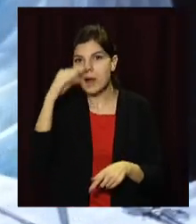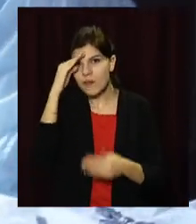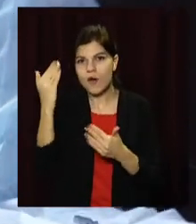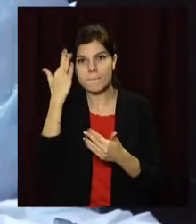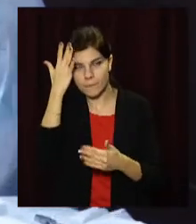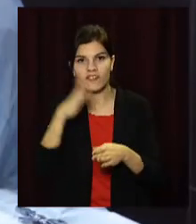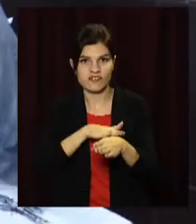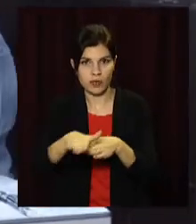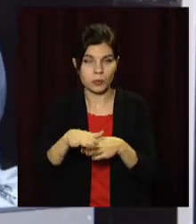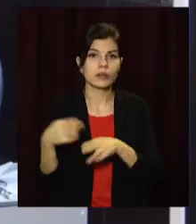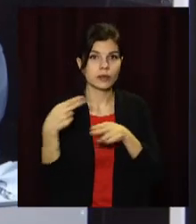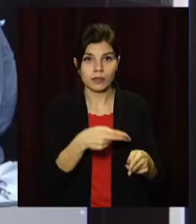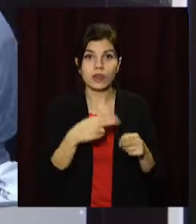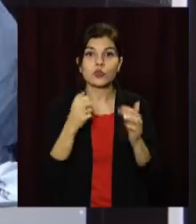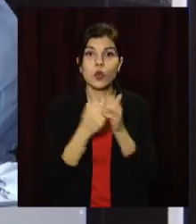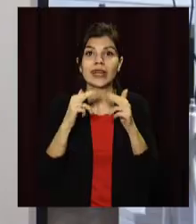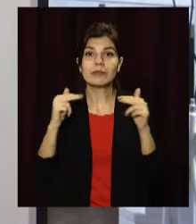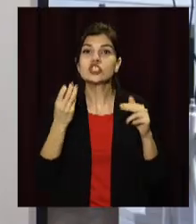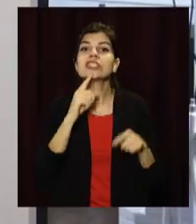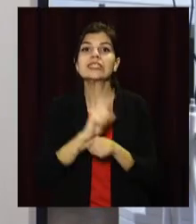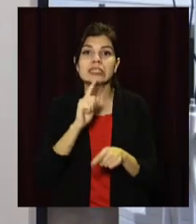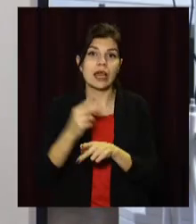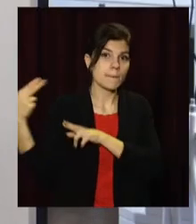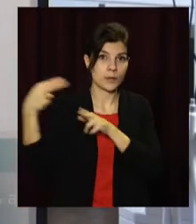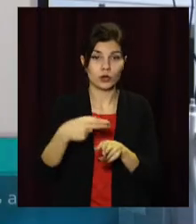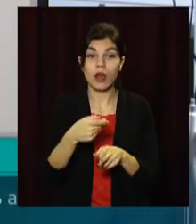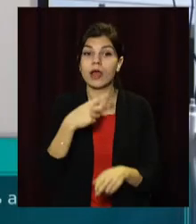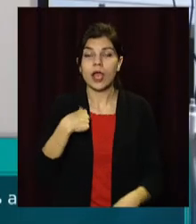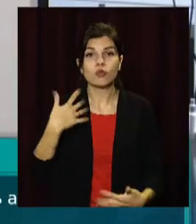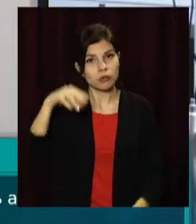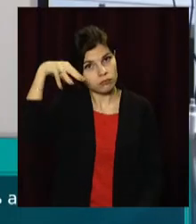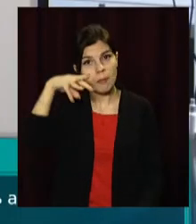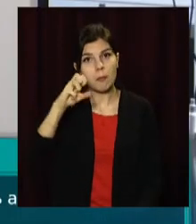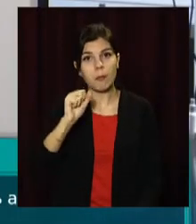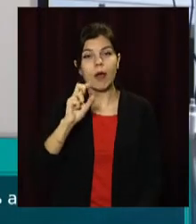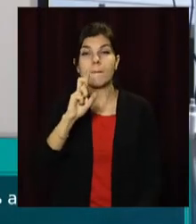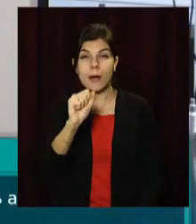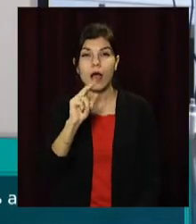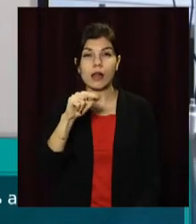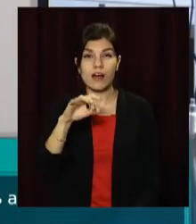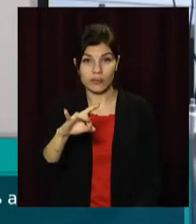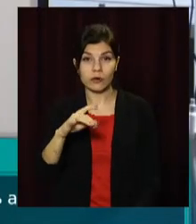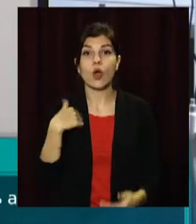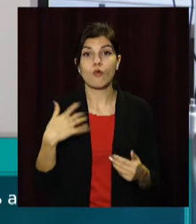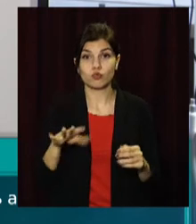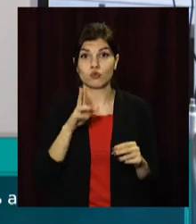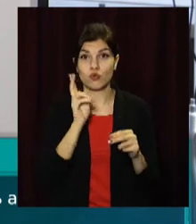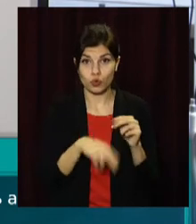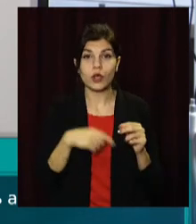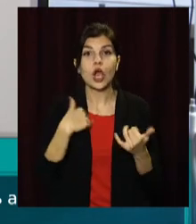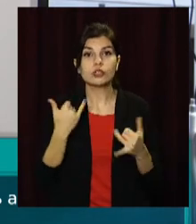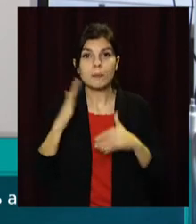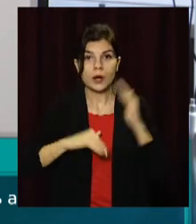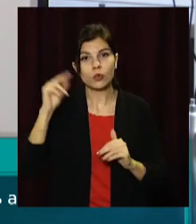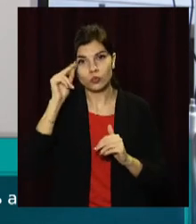Незабаром приїде на навчання до Дніпра і молодша сестра. Я вже закінчив бакалавр. Я зараз на відділіній хіологічної стоматології,